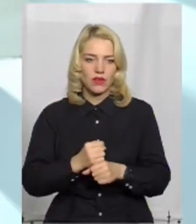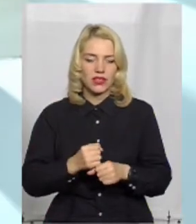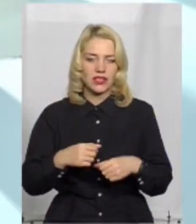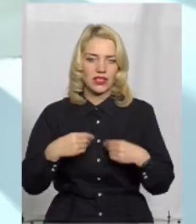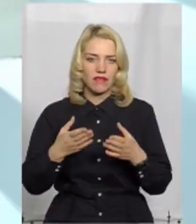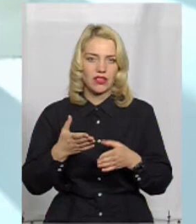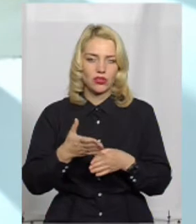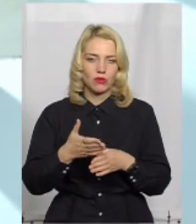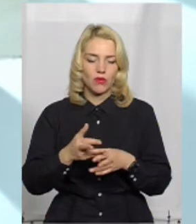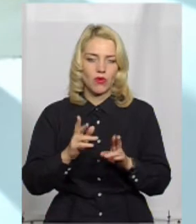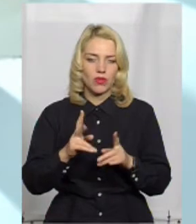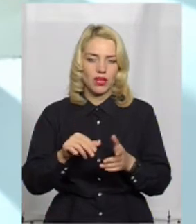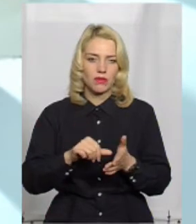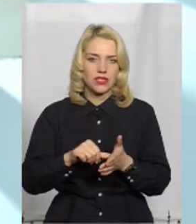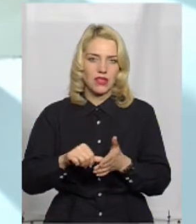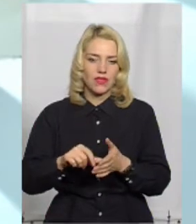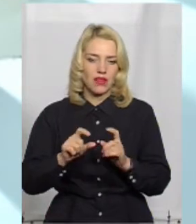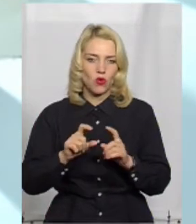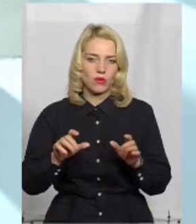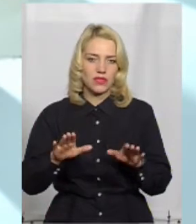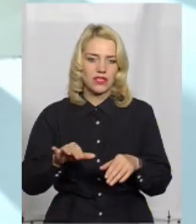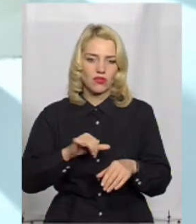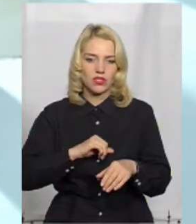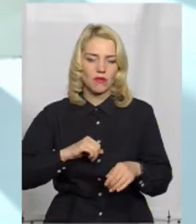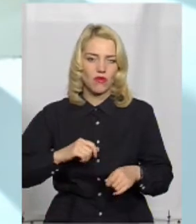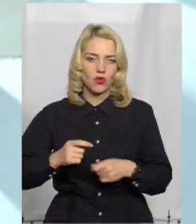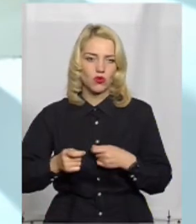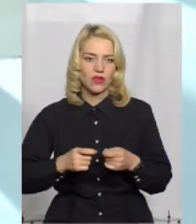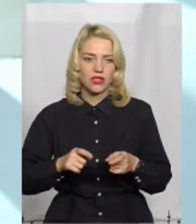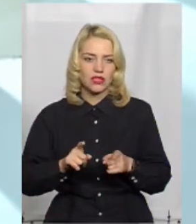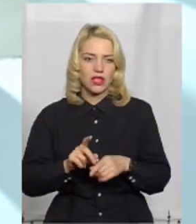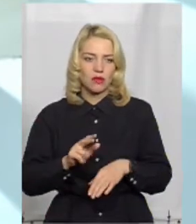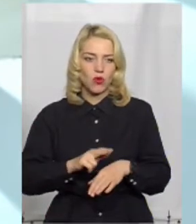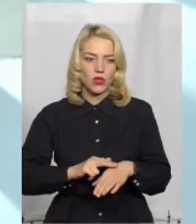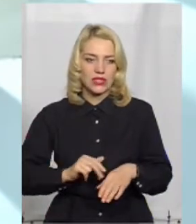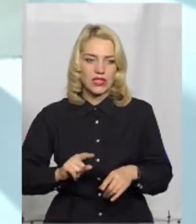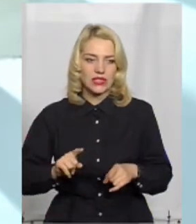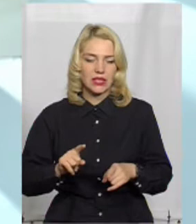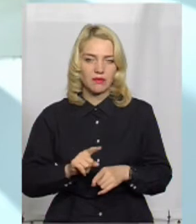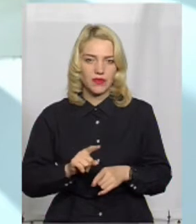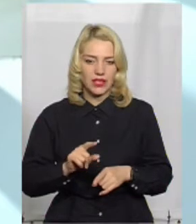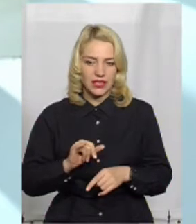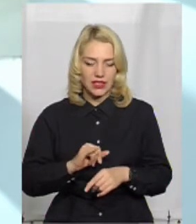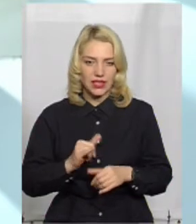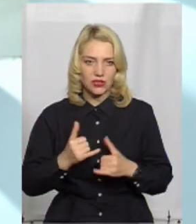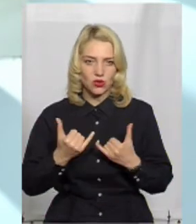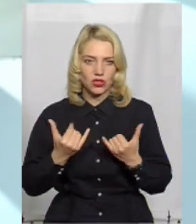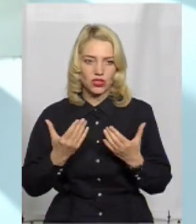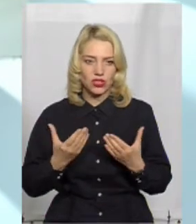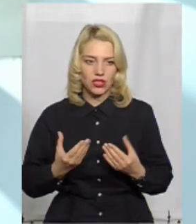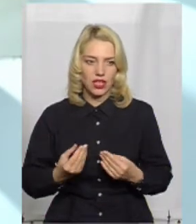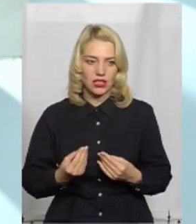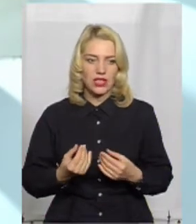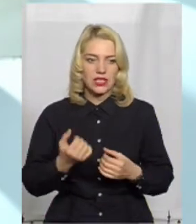допомогу, як представникам органів місцевого самоврядування, так і поліцейським. І на сьогоднішній день